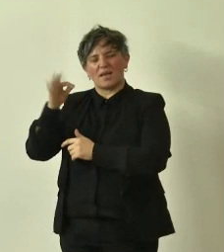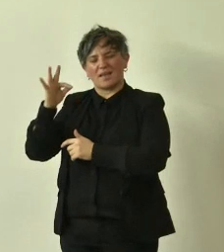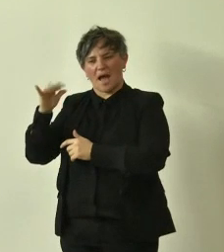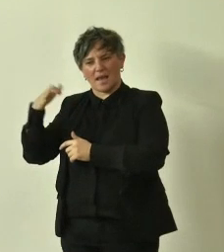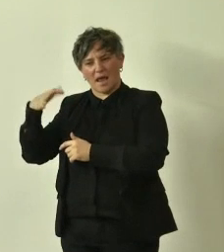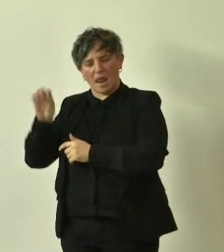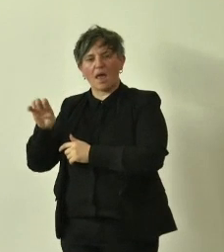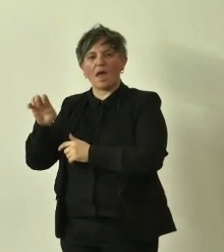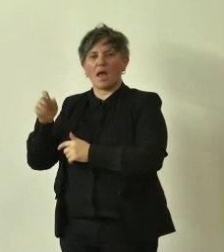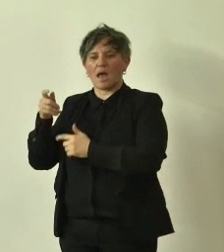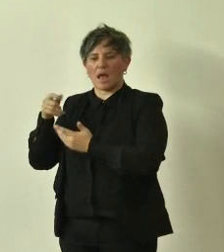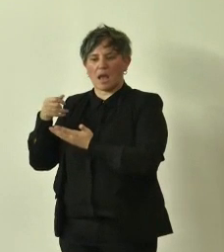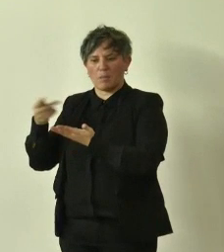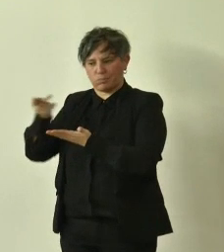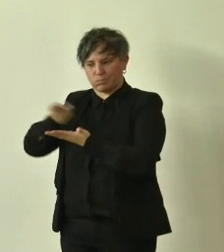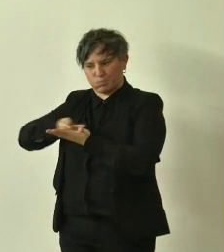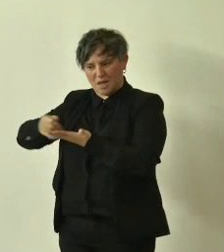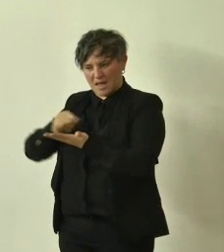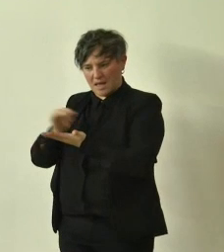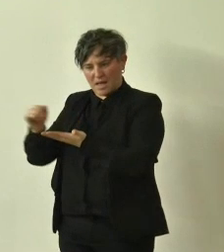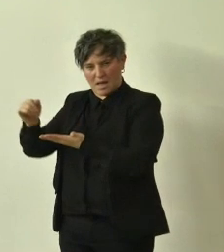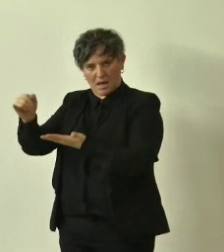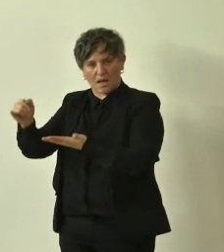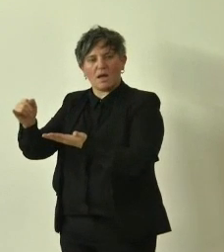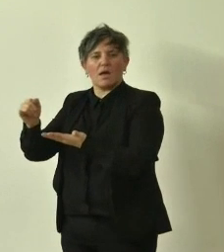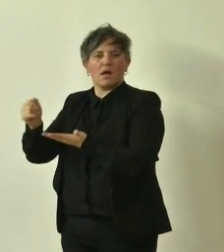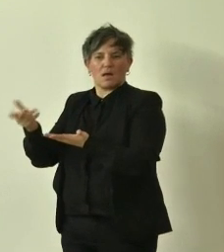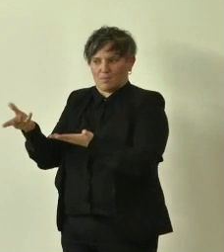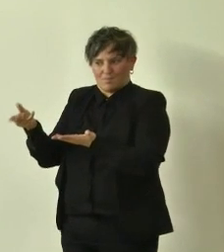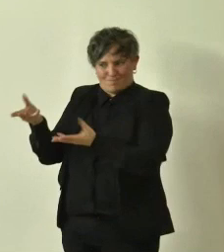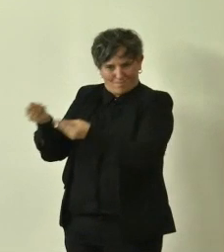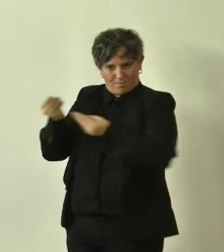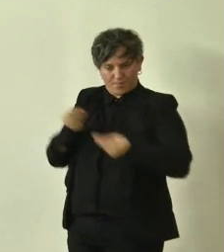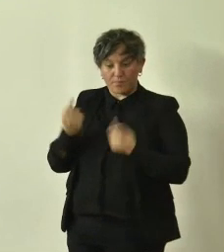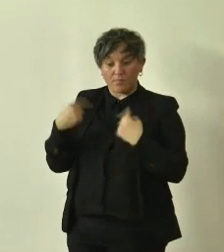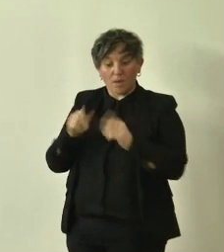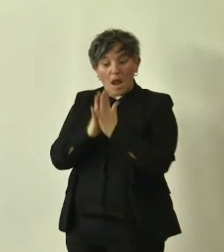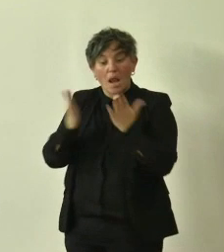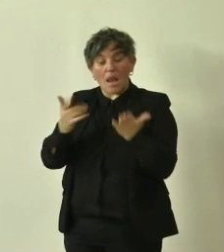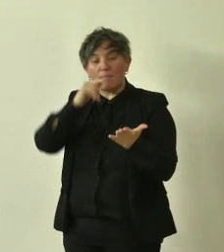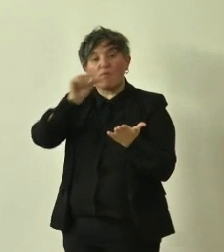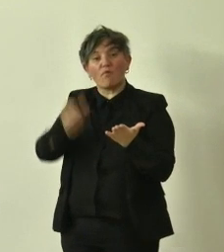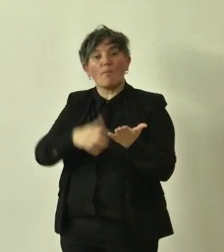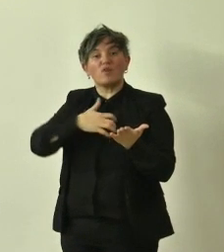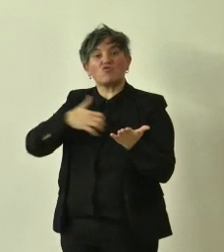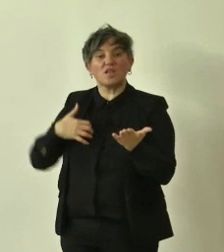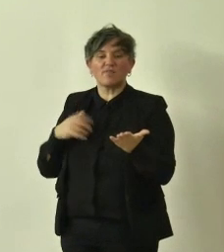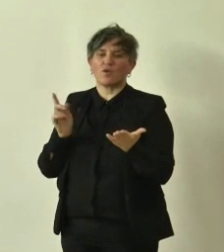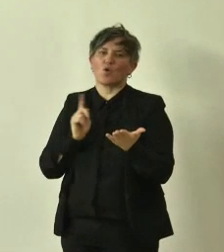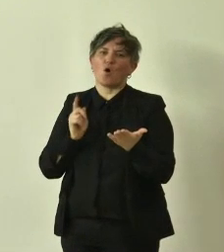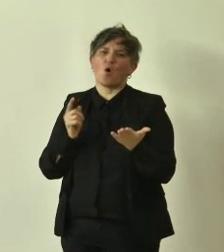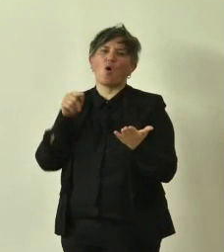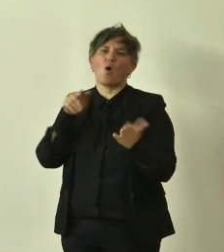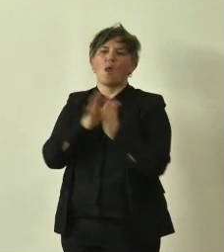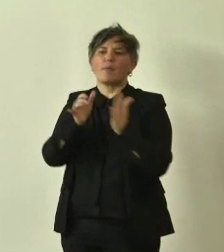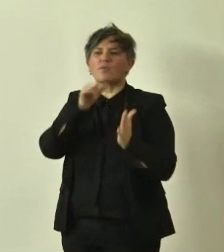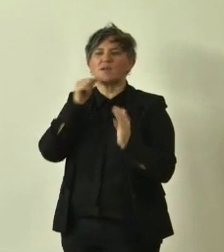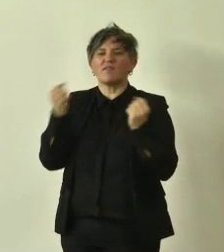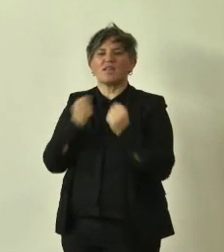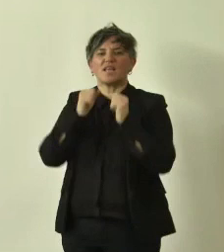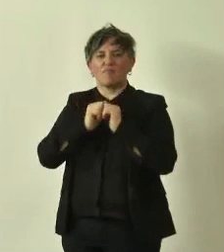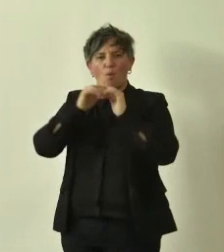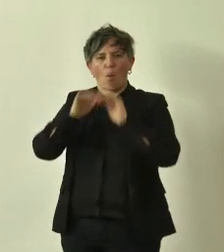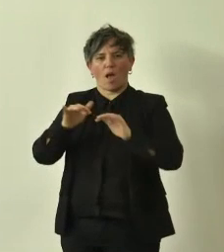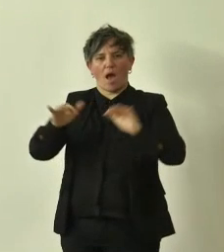non è un libro scientifico è un libro divulgativo è un libro che vuole raggiungere un